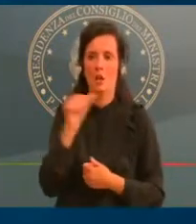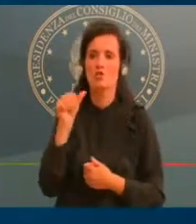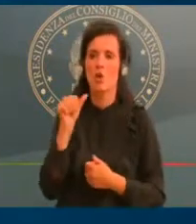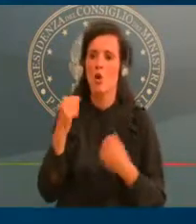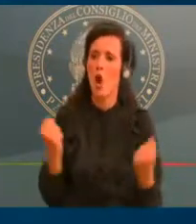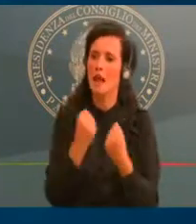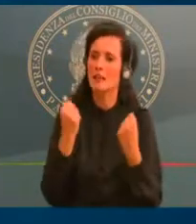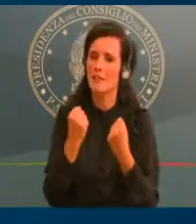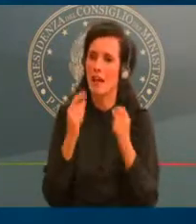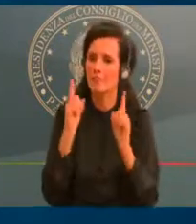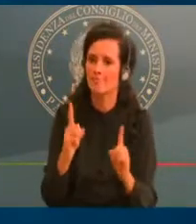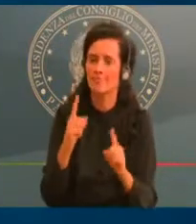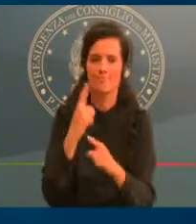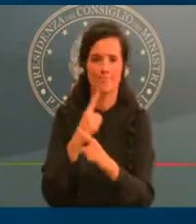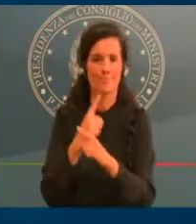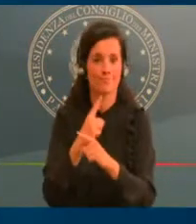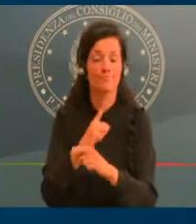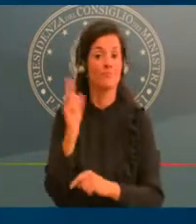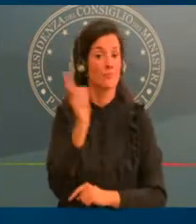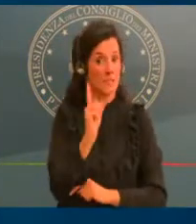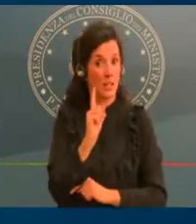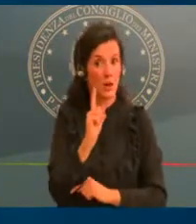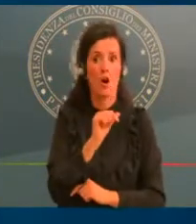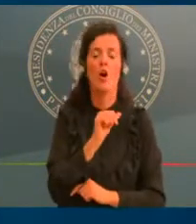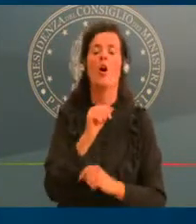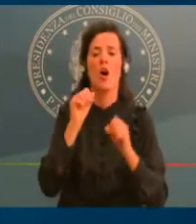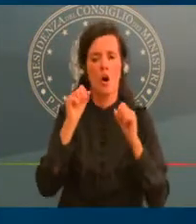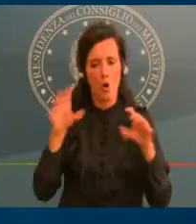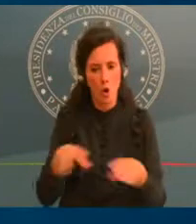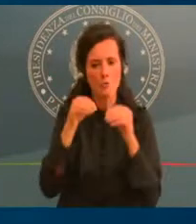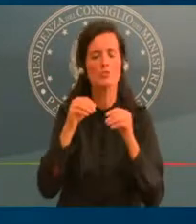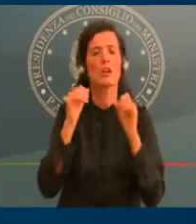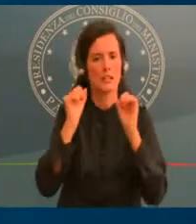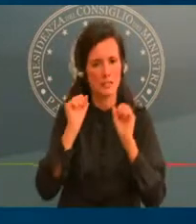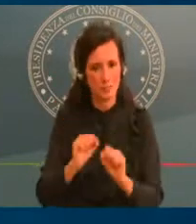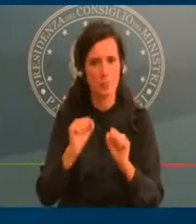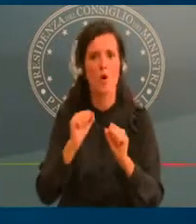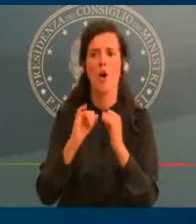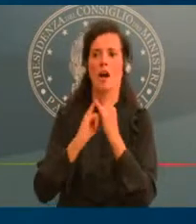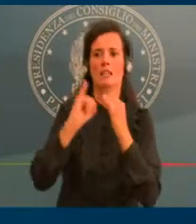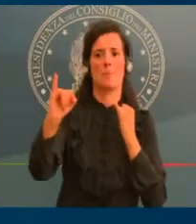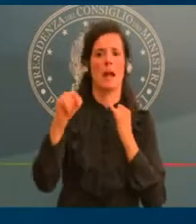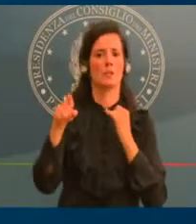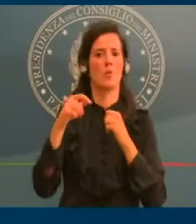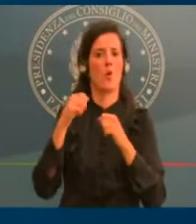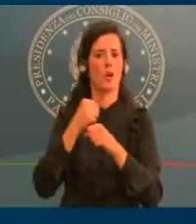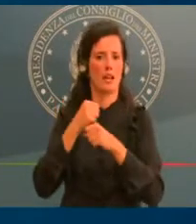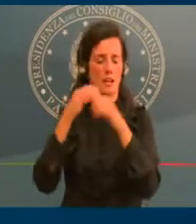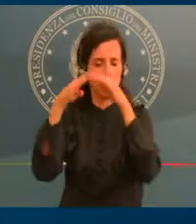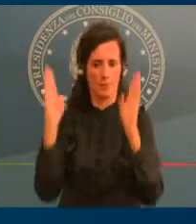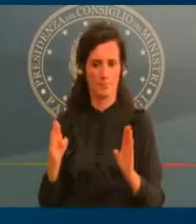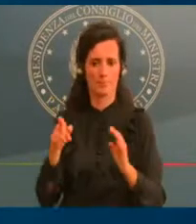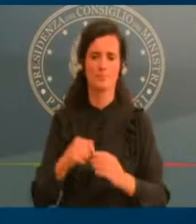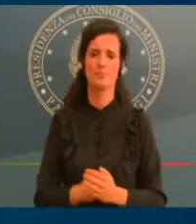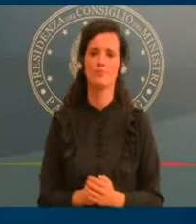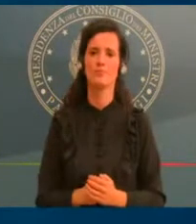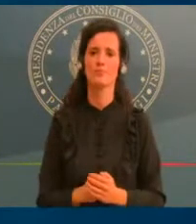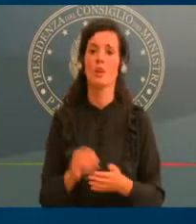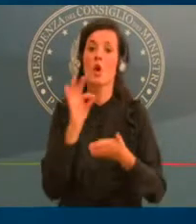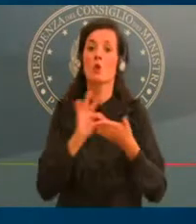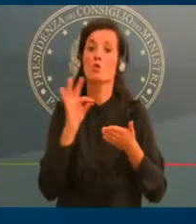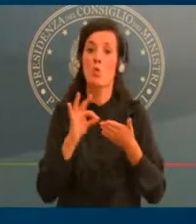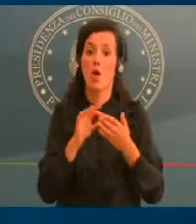in questo caso la didattica a distanza è prevista, oltre che per la scuola secondaria di secondo grado, anche per le classi di